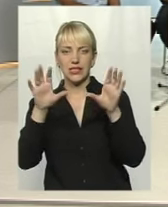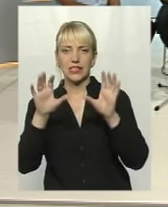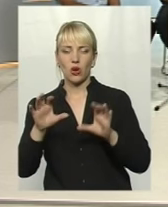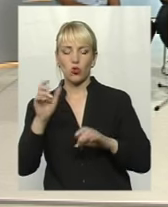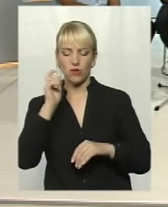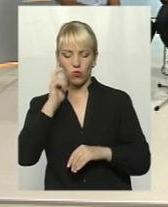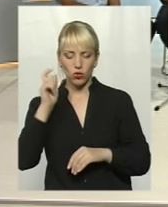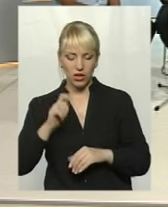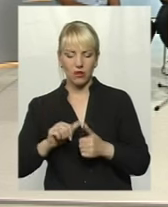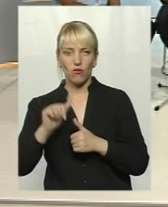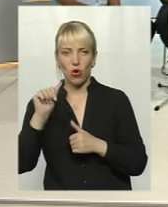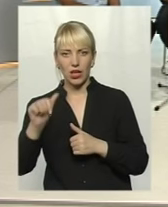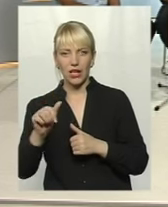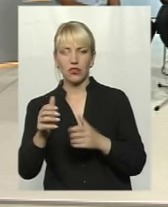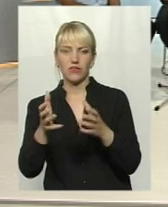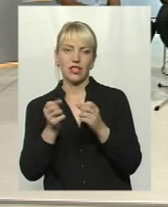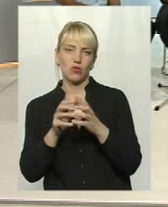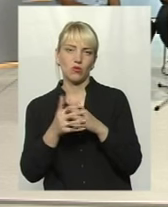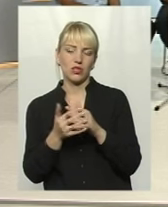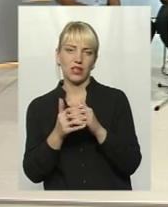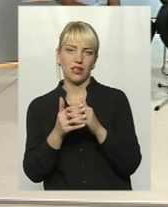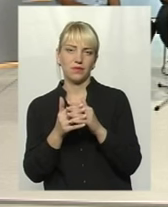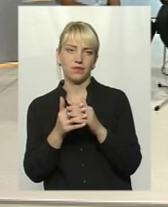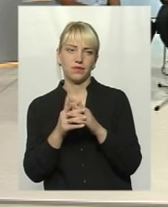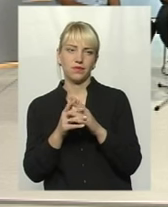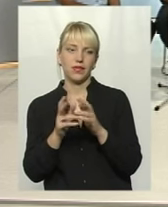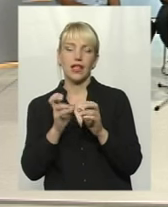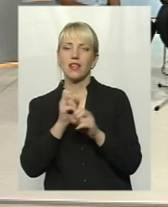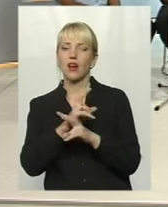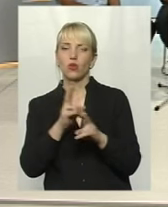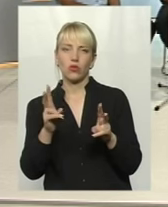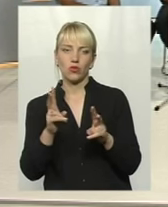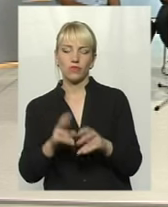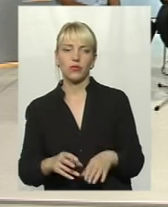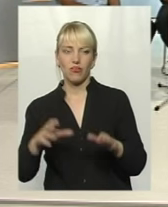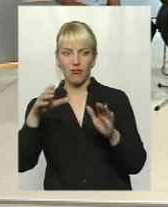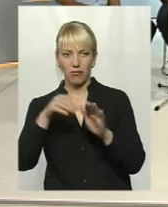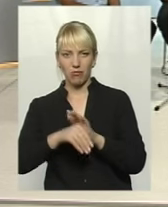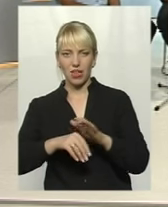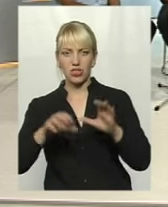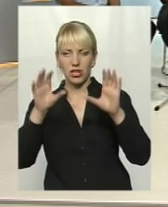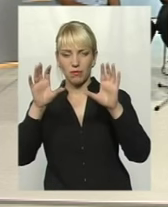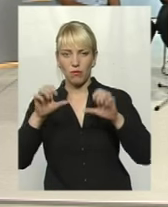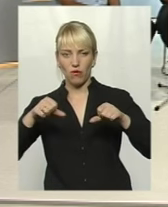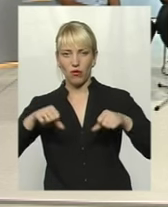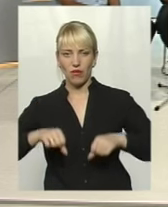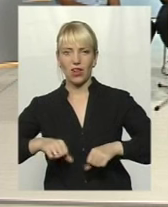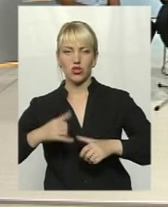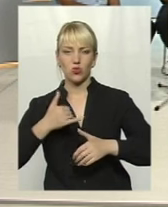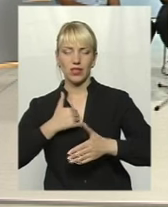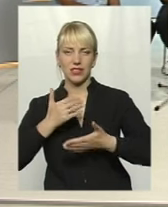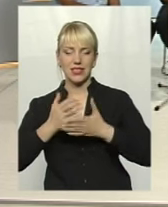України в окремовзятому силі? На кого? межах чинних повноважень в нас є закон про місцеве